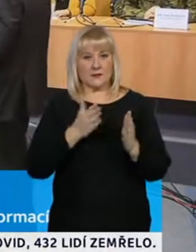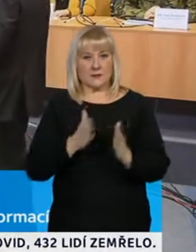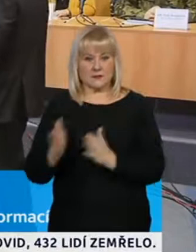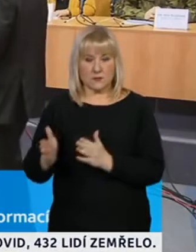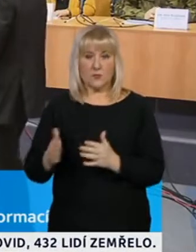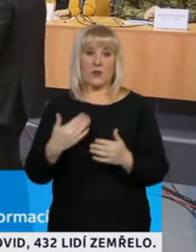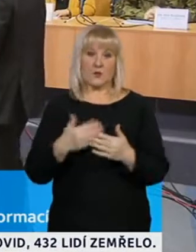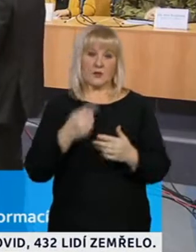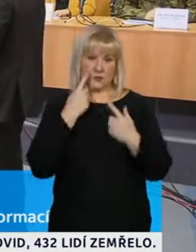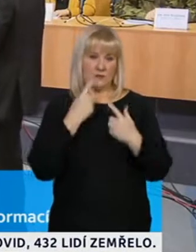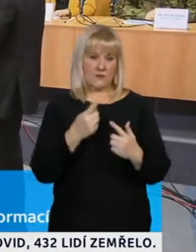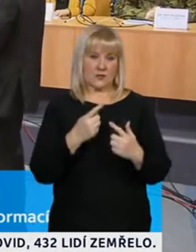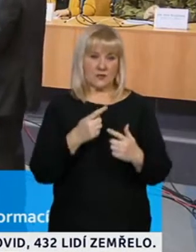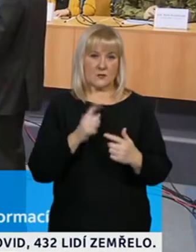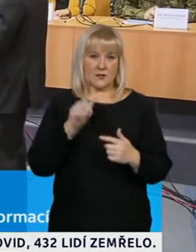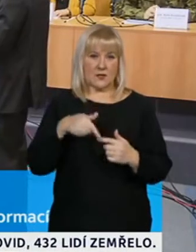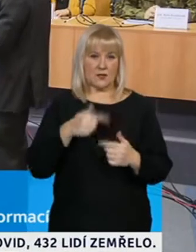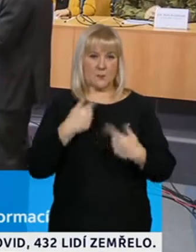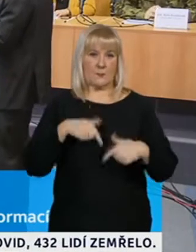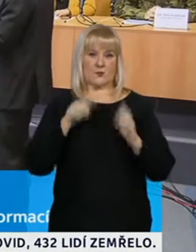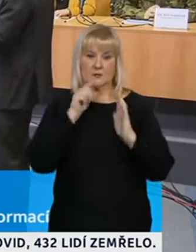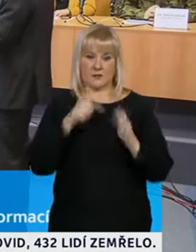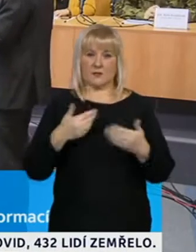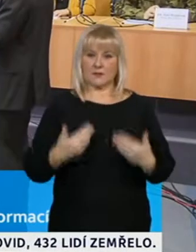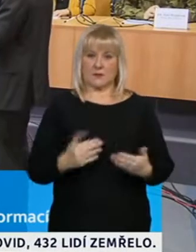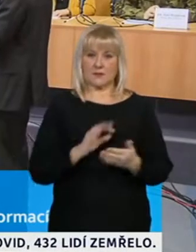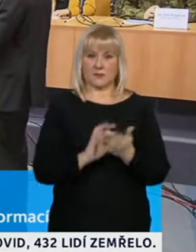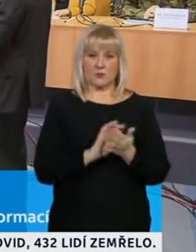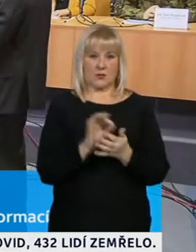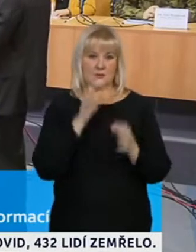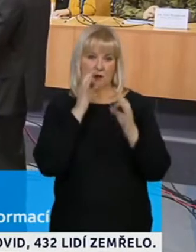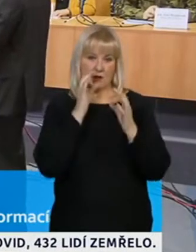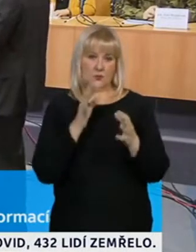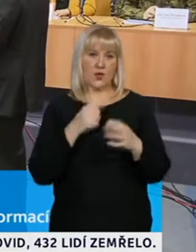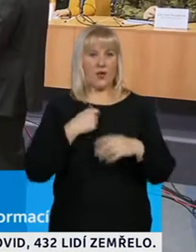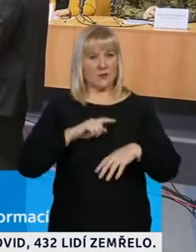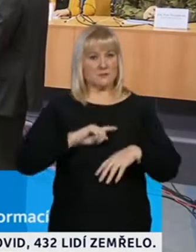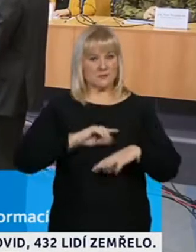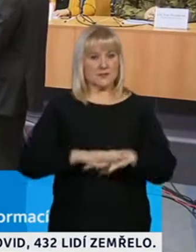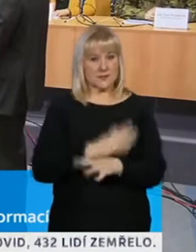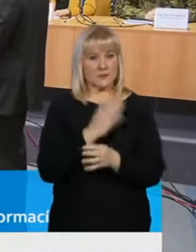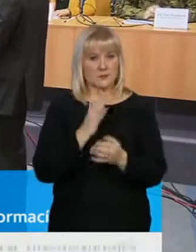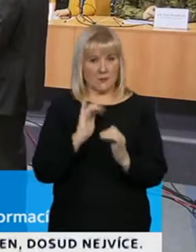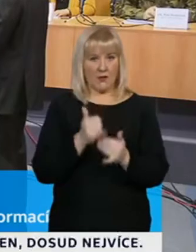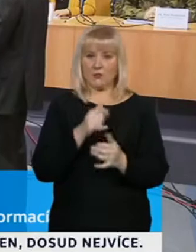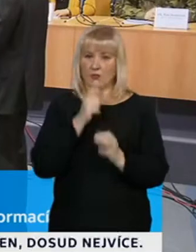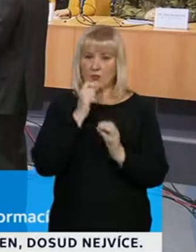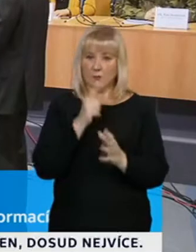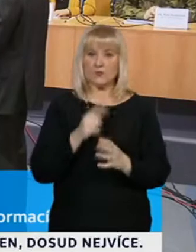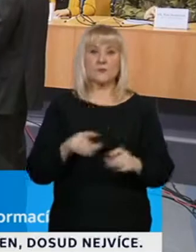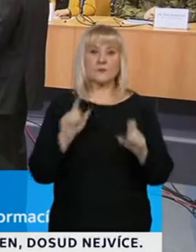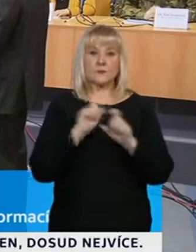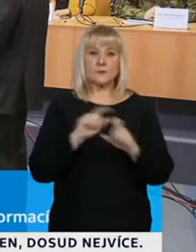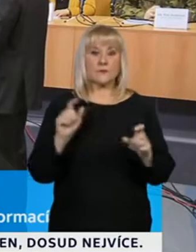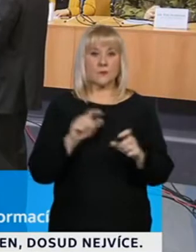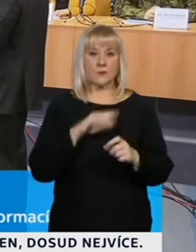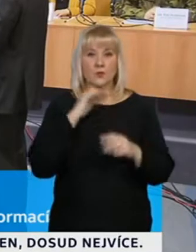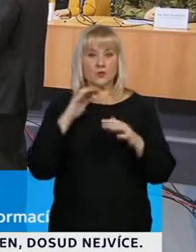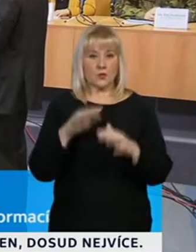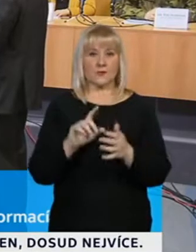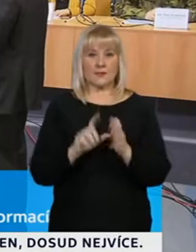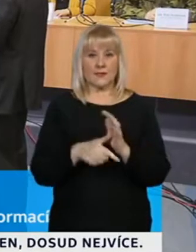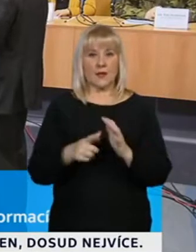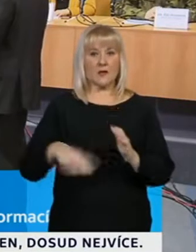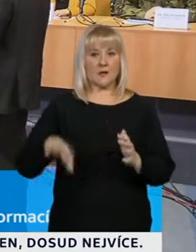oproti minulému týdnu posunula. Troufnu si říct, že k lepšímu, protože hodně regionů v tuto chvíli je v